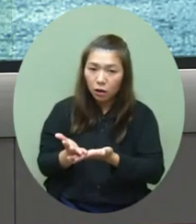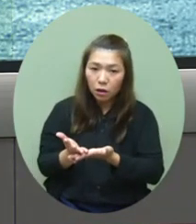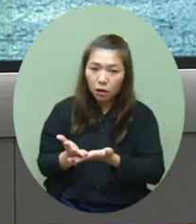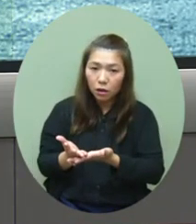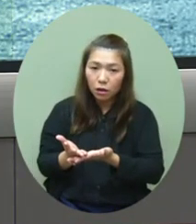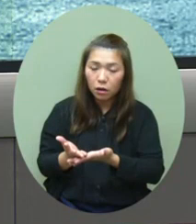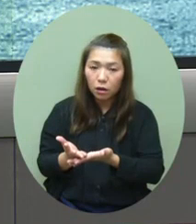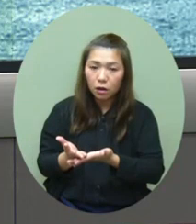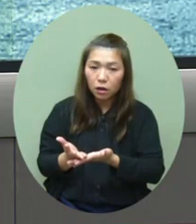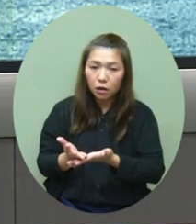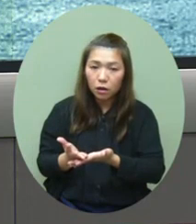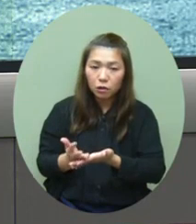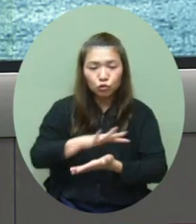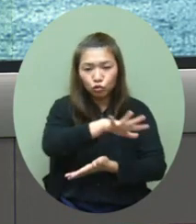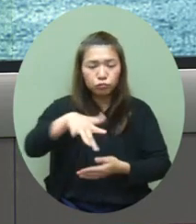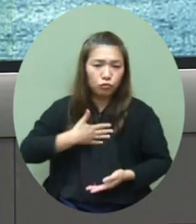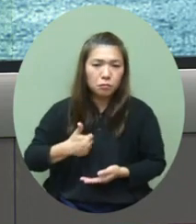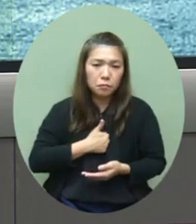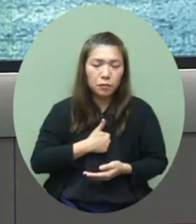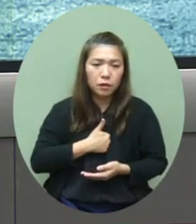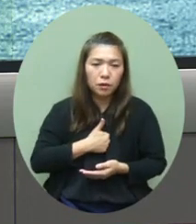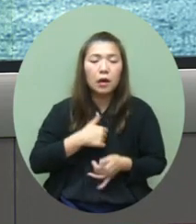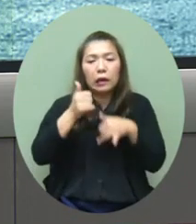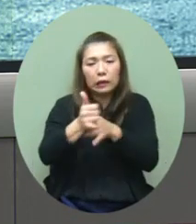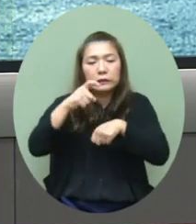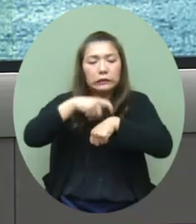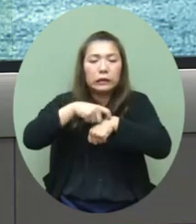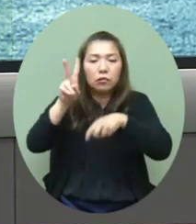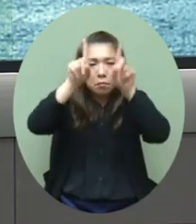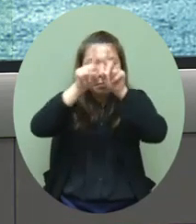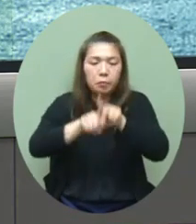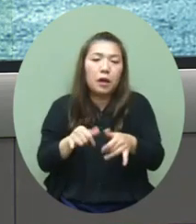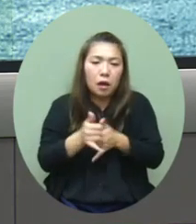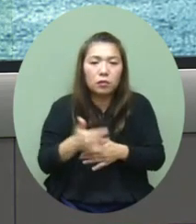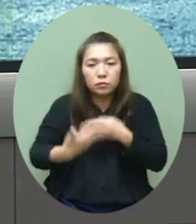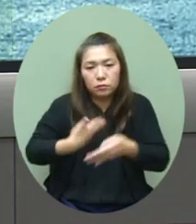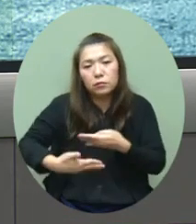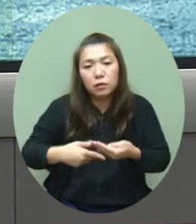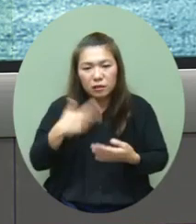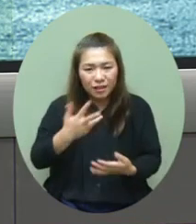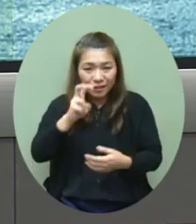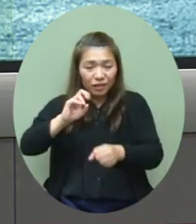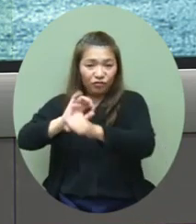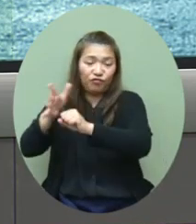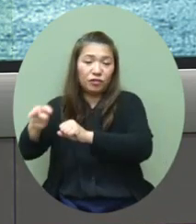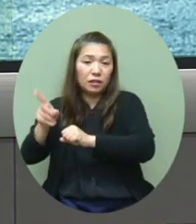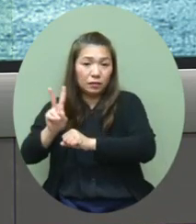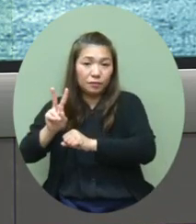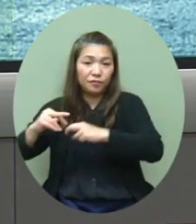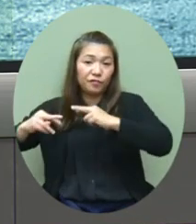所以所有的準備功夫都是同時間進行當然我們亦看著整個疫情的發展